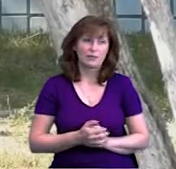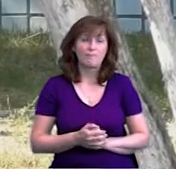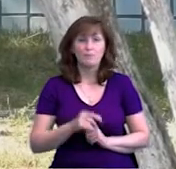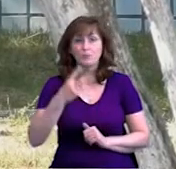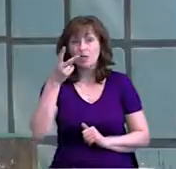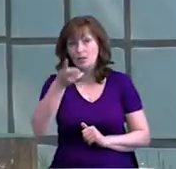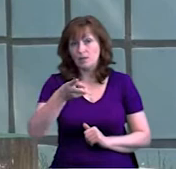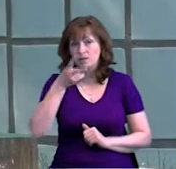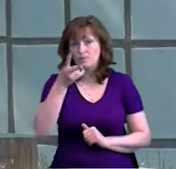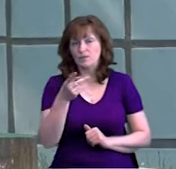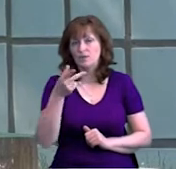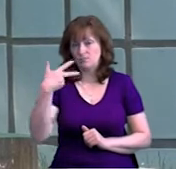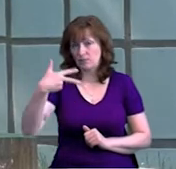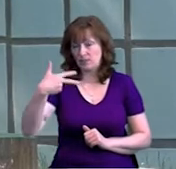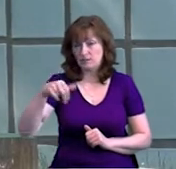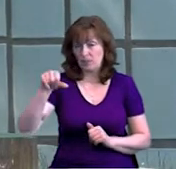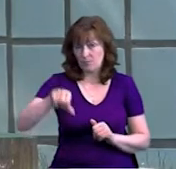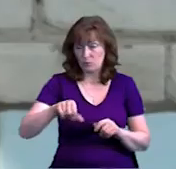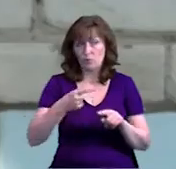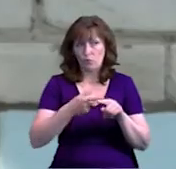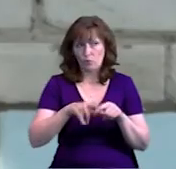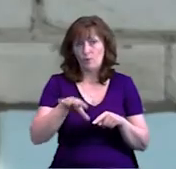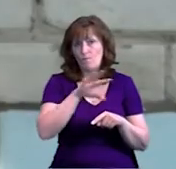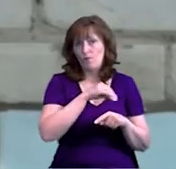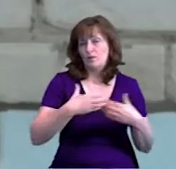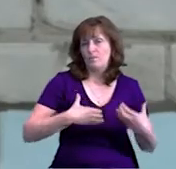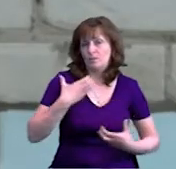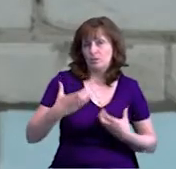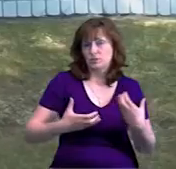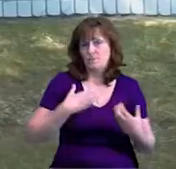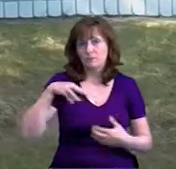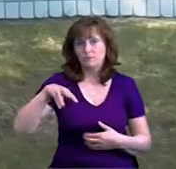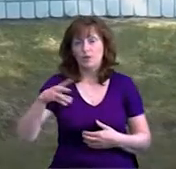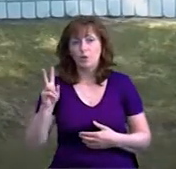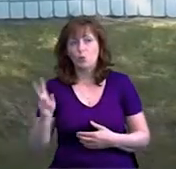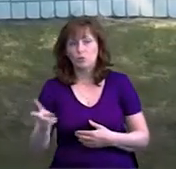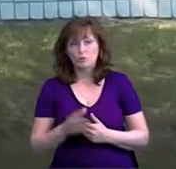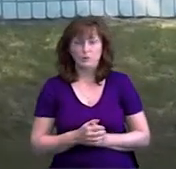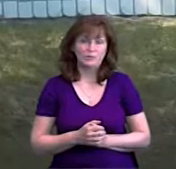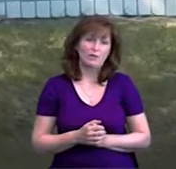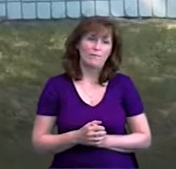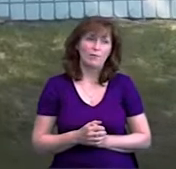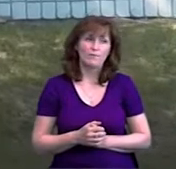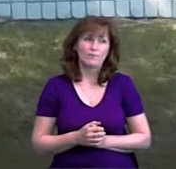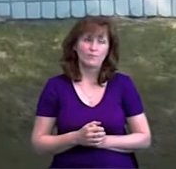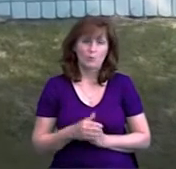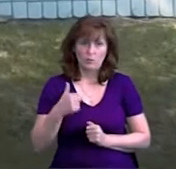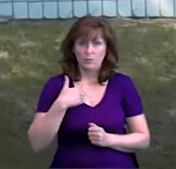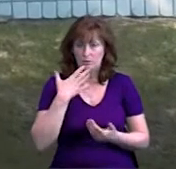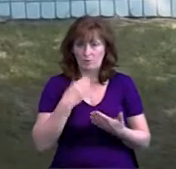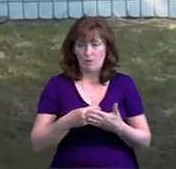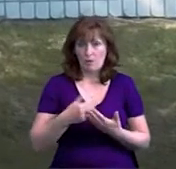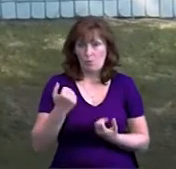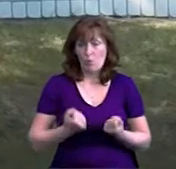поки триває ЗНО, на свою доньку чекатиме Зінаїда Суржик із Михайло Коцюбинського. Ми сьогодні одні тільки, тому своїм ходом.